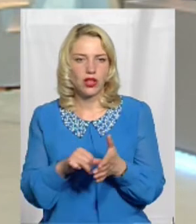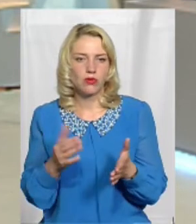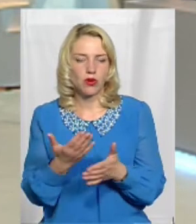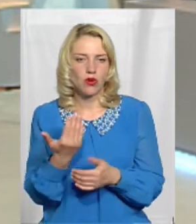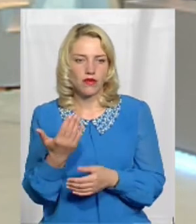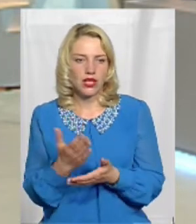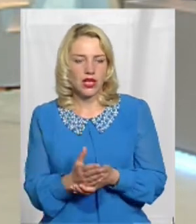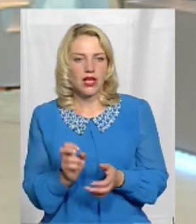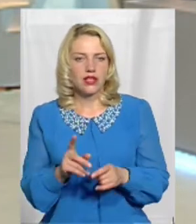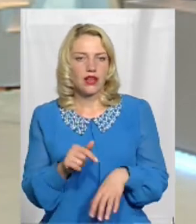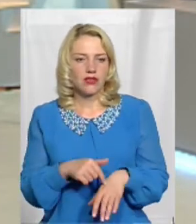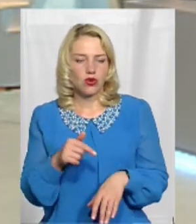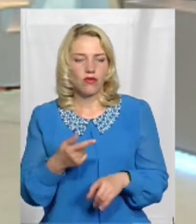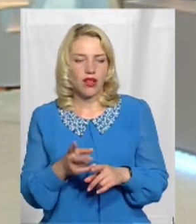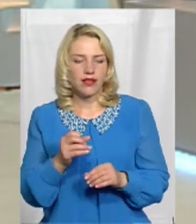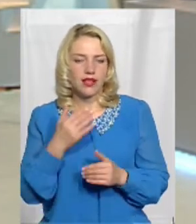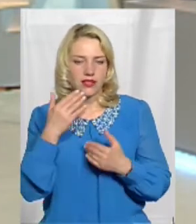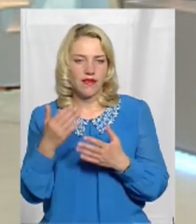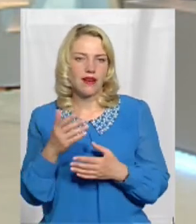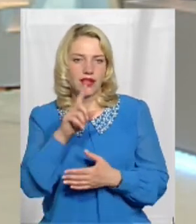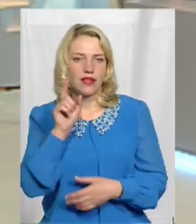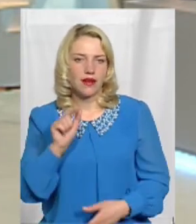Як відреагували на звернення?